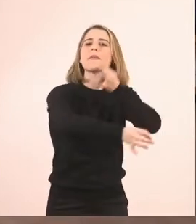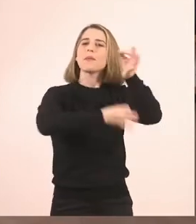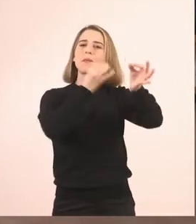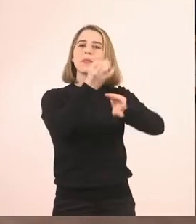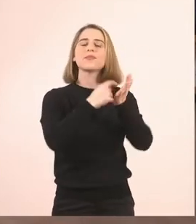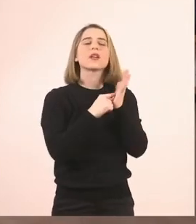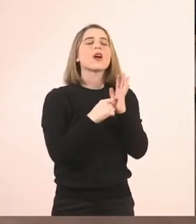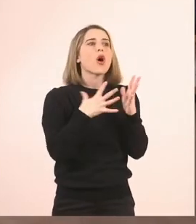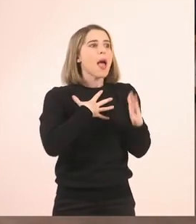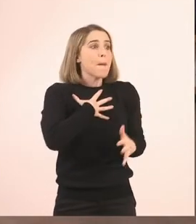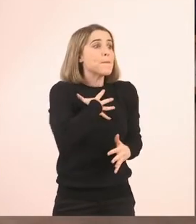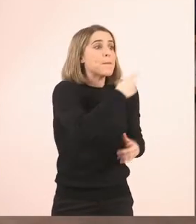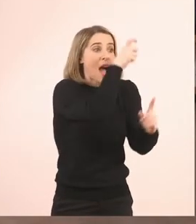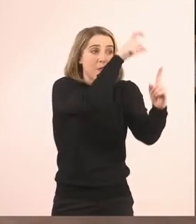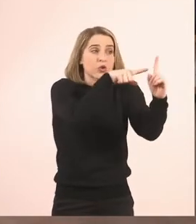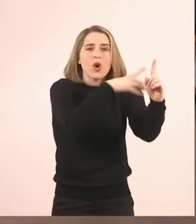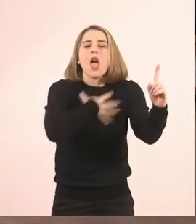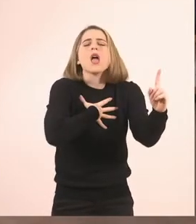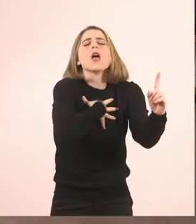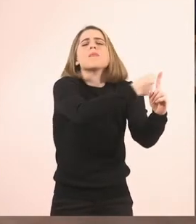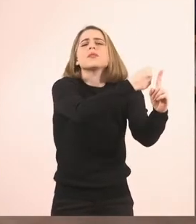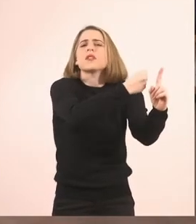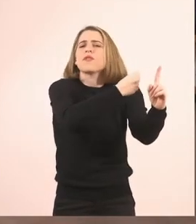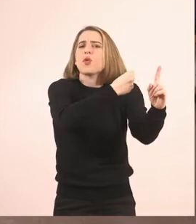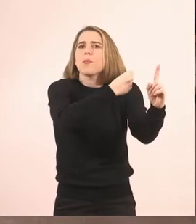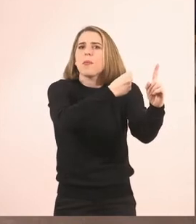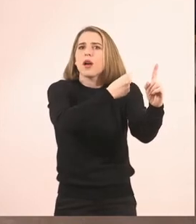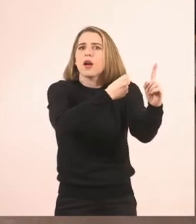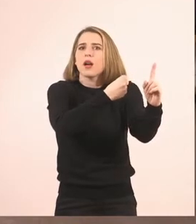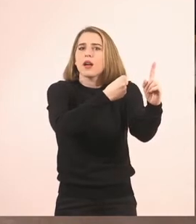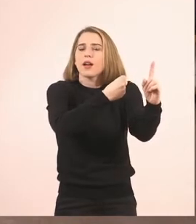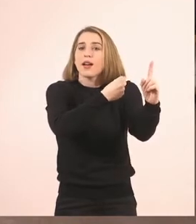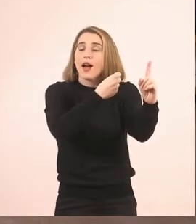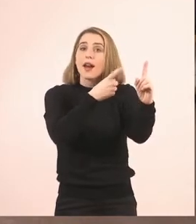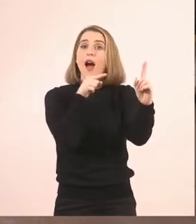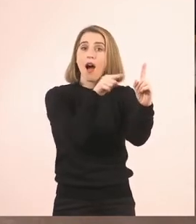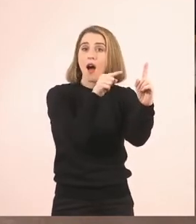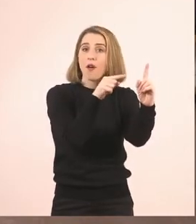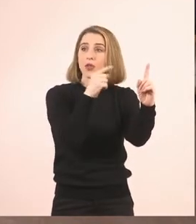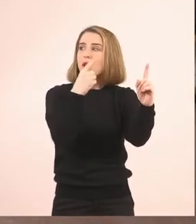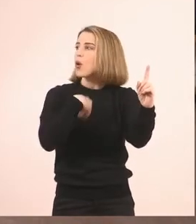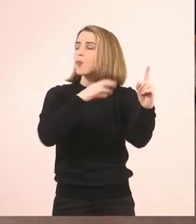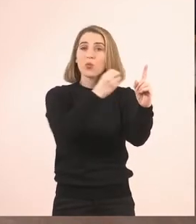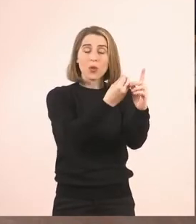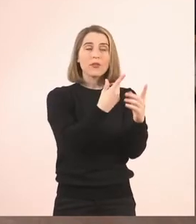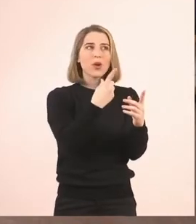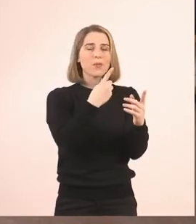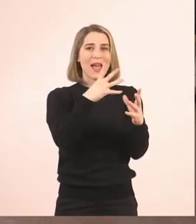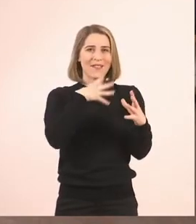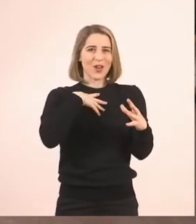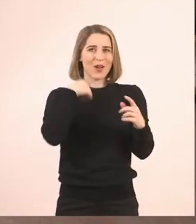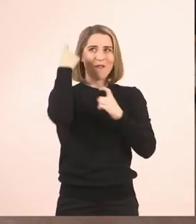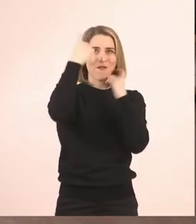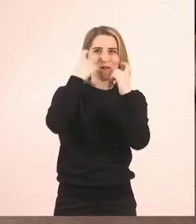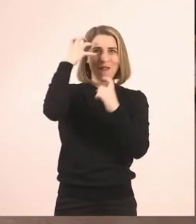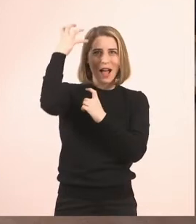Έχετε πλήρη εμπιστοσύνη σε αυτόν άνθρωπο. Όπως είχε το κοριτσάκι με τα σπίρτα. Παίρνουμε έμνευση για τη δική μας ζωή, να κάνουμε στο παραμύθι μας. Είναι